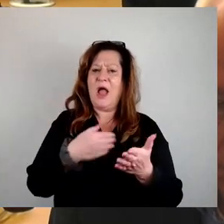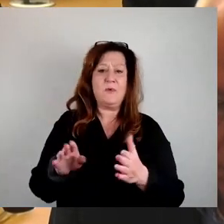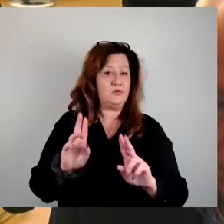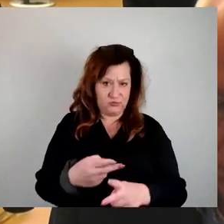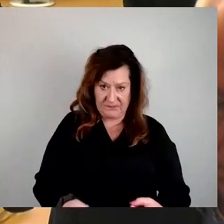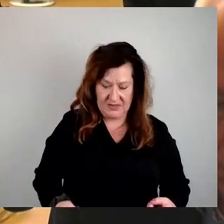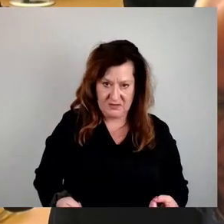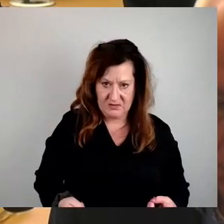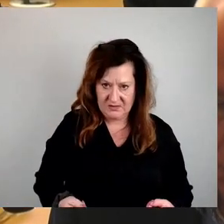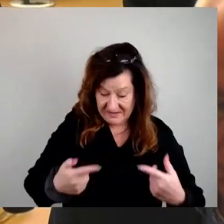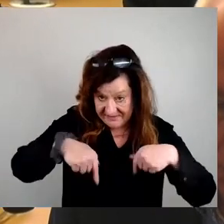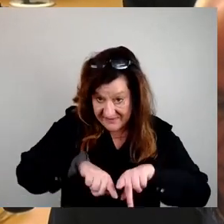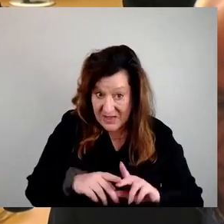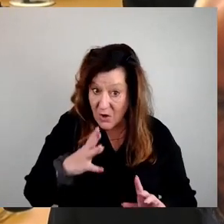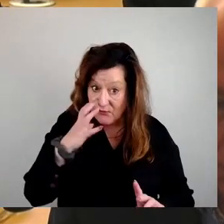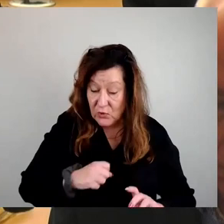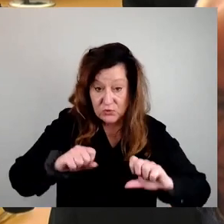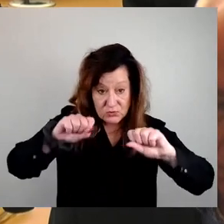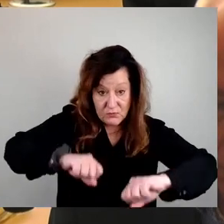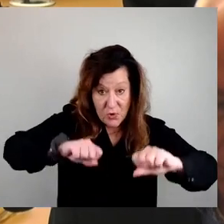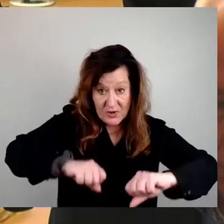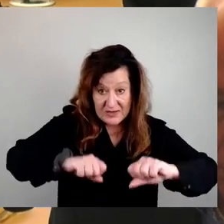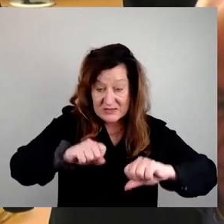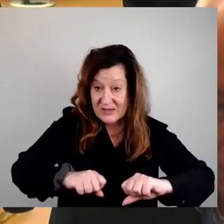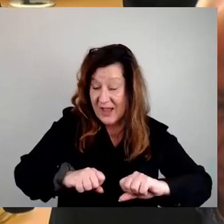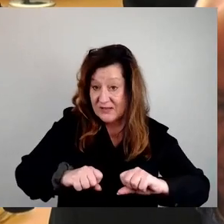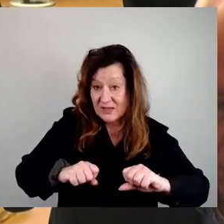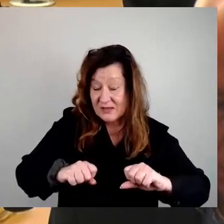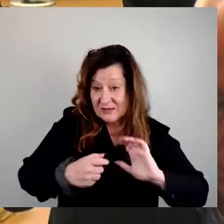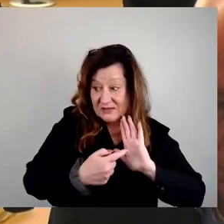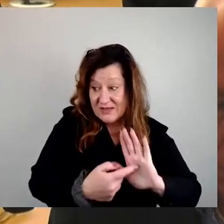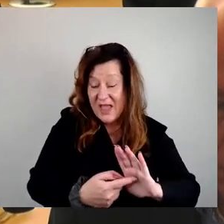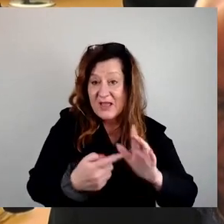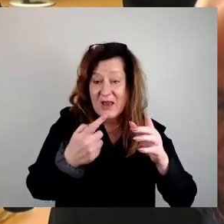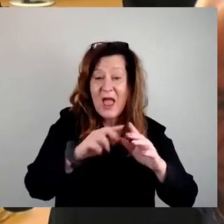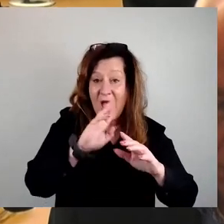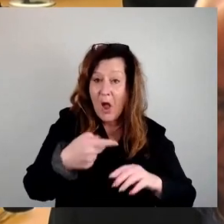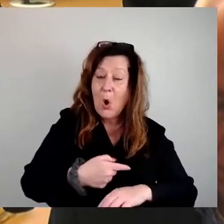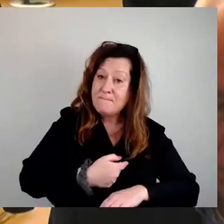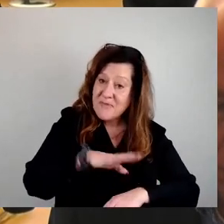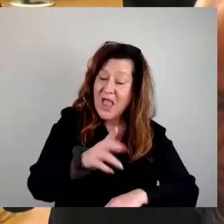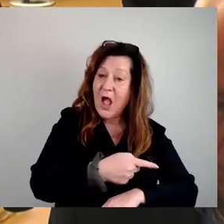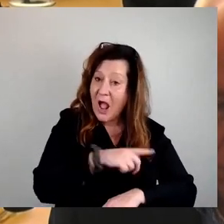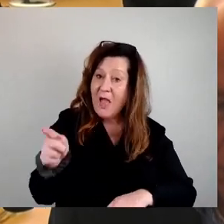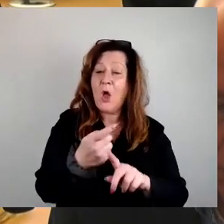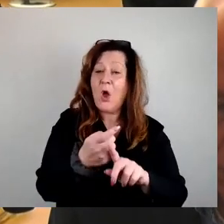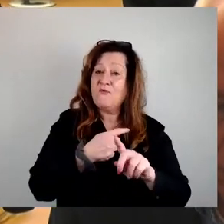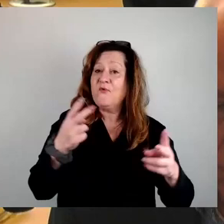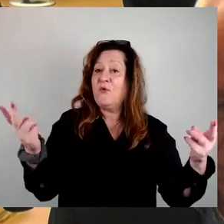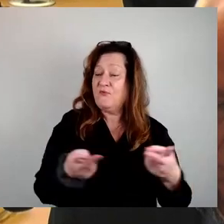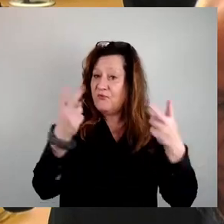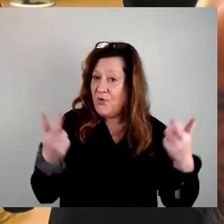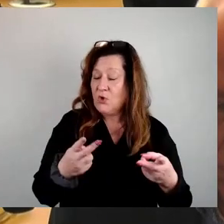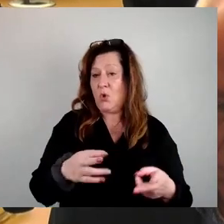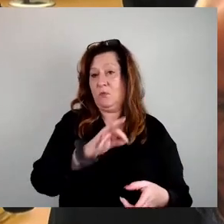wollen eher Möglichkeiten schaffen, dass auch andere von dieser Förderung profitieren können. Und auch im Ausschuss haben wir deswegen nicht